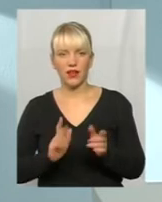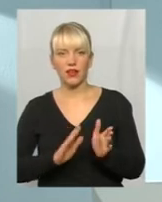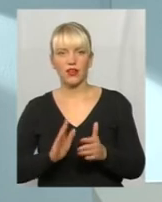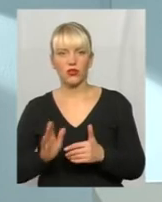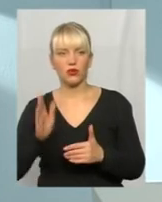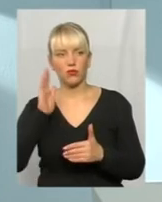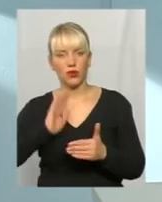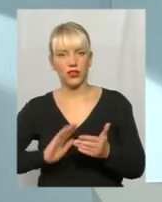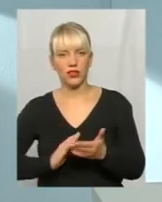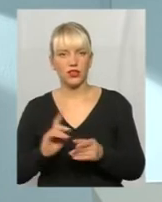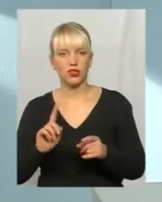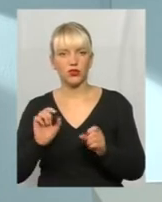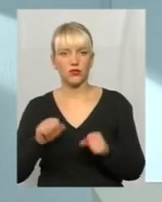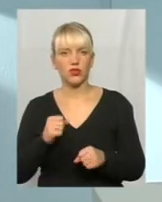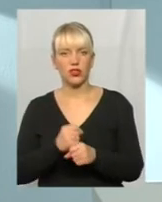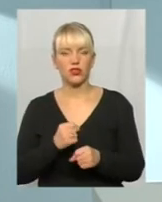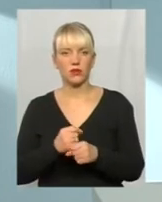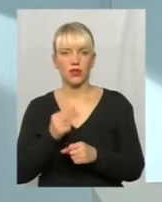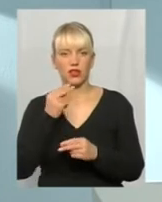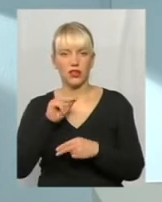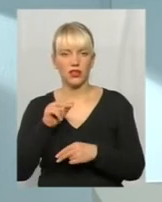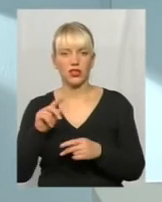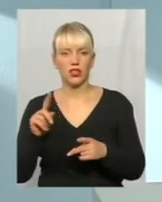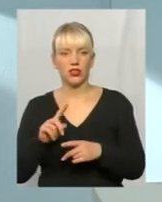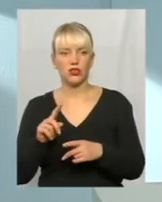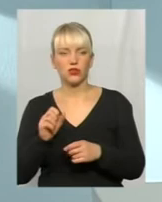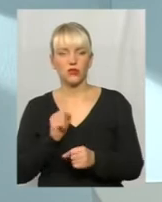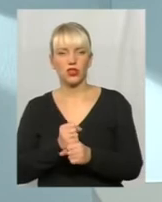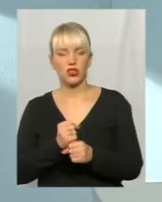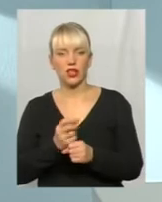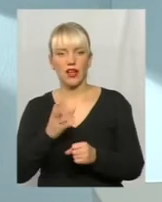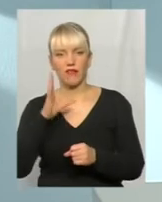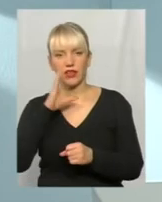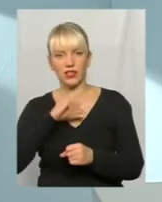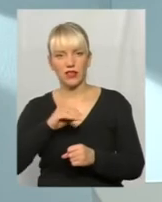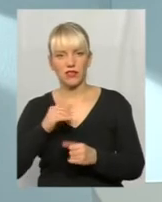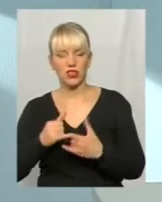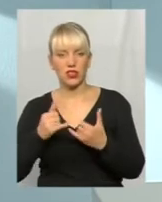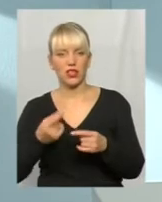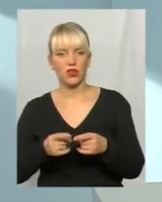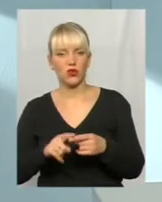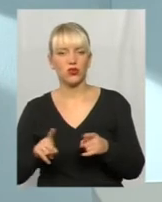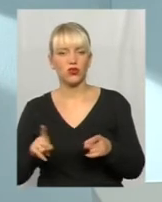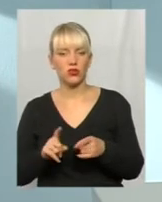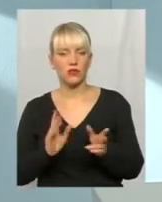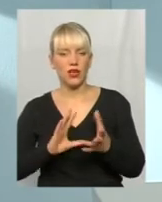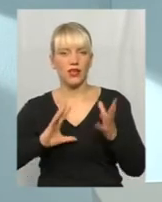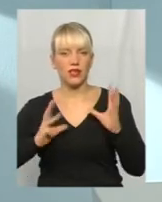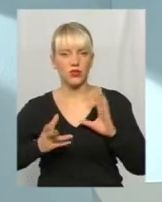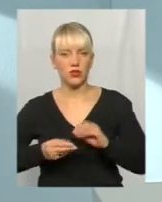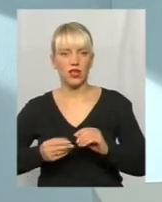політики. Що можна зробити краще, що можна зробити ефективніше для того, щоб все ж таки результат